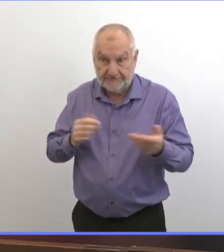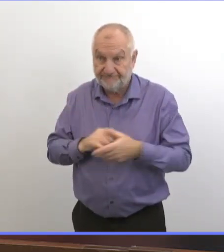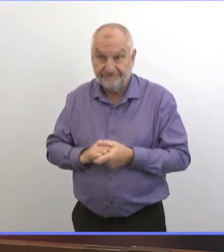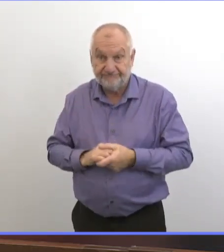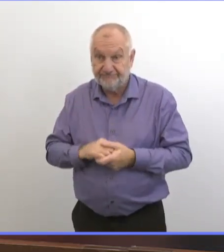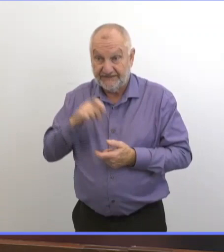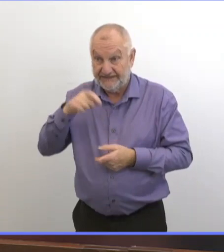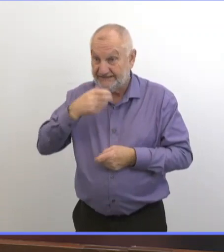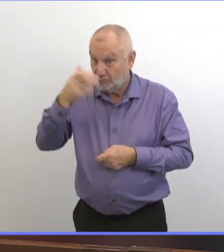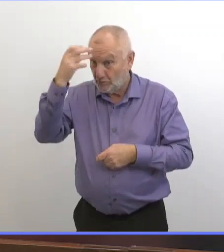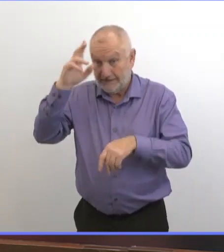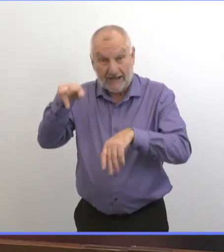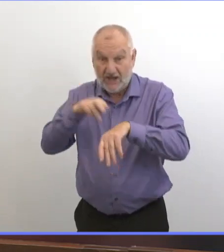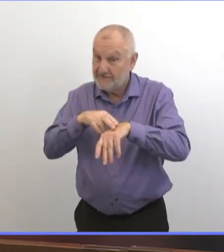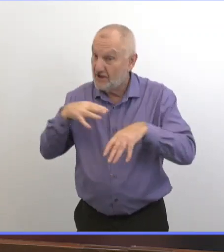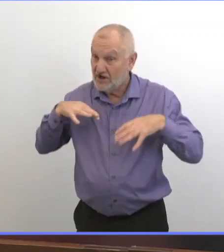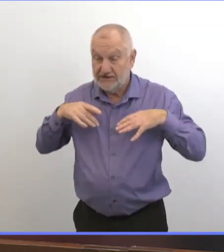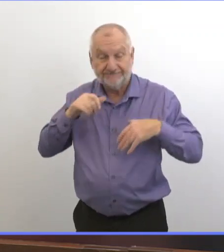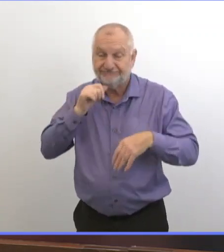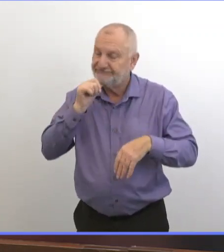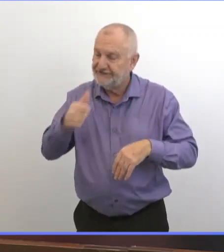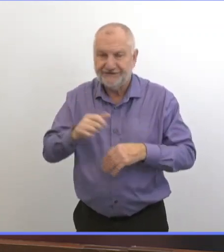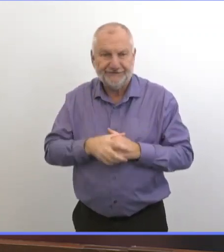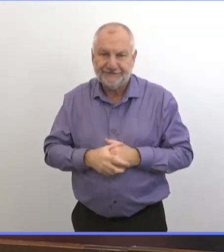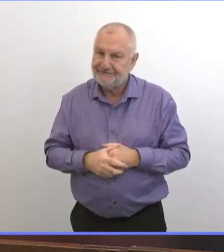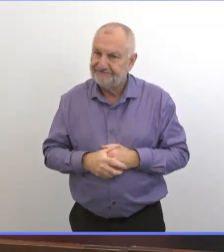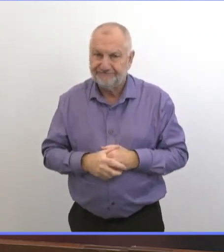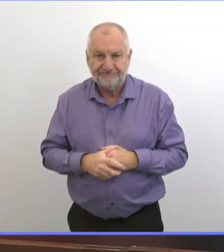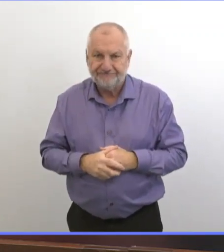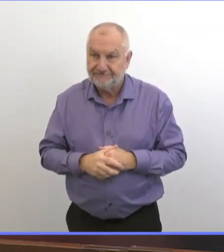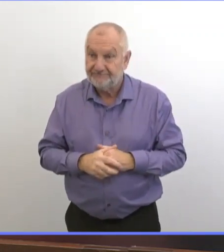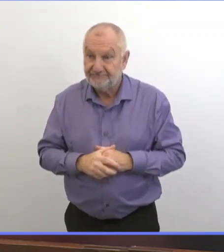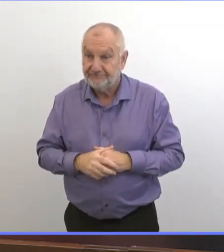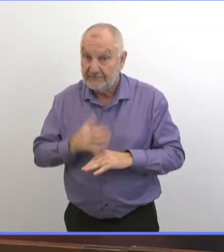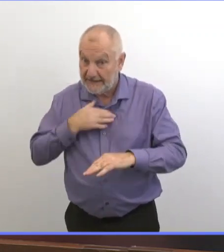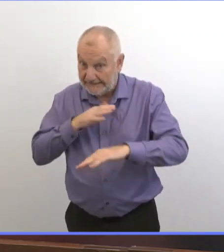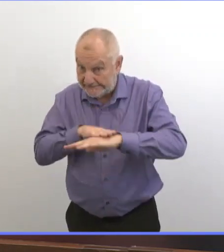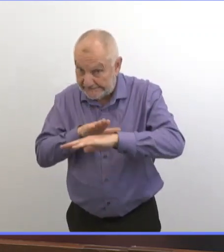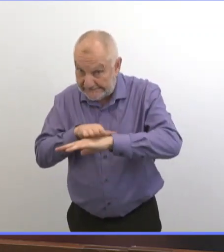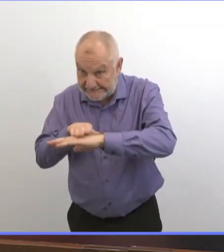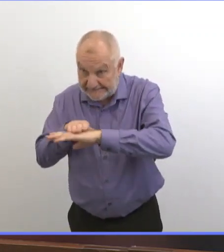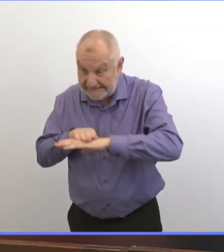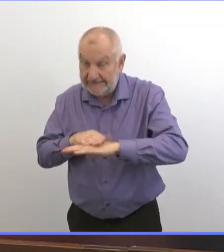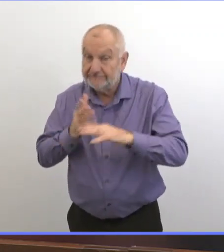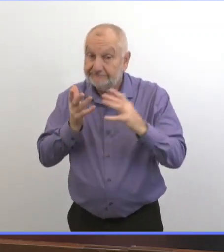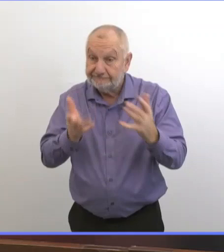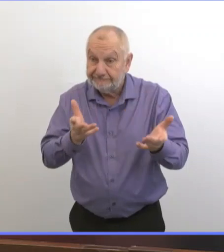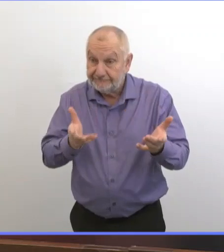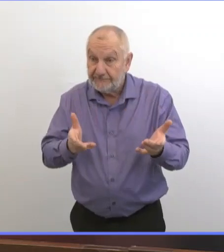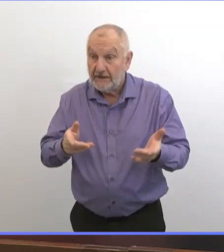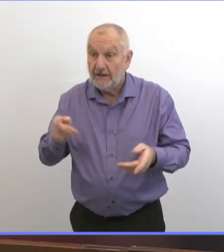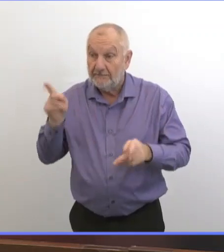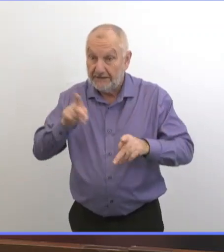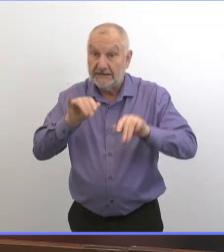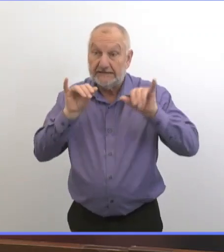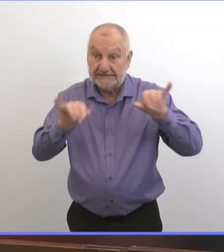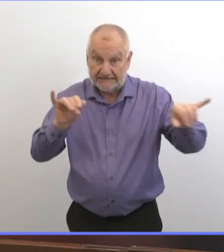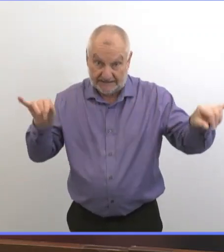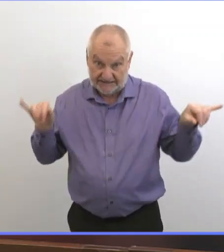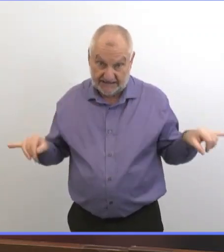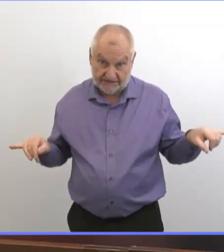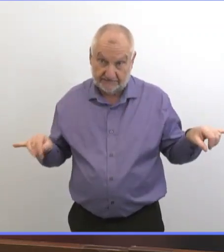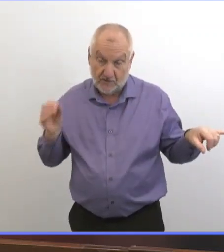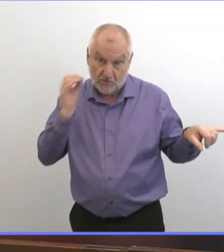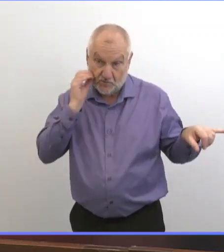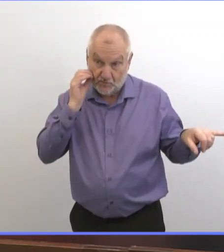période de fête ordinaire, normale. Mon conseil, c'est rester chez vous, ne